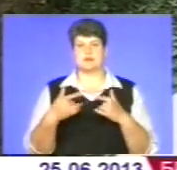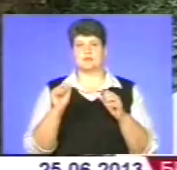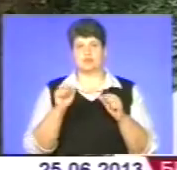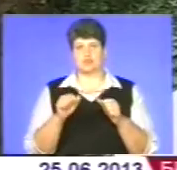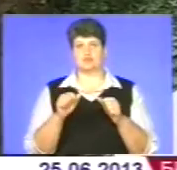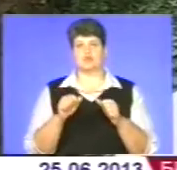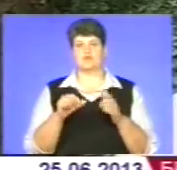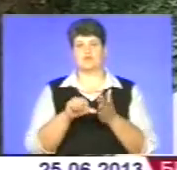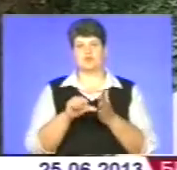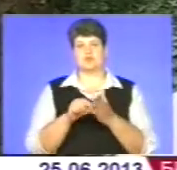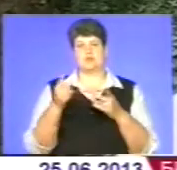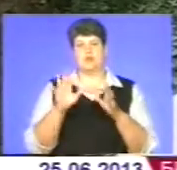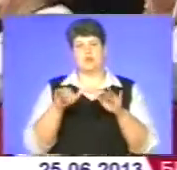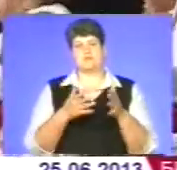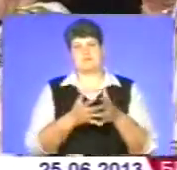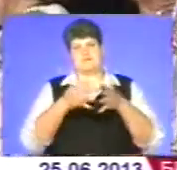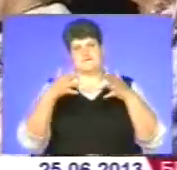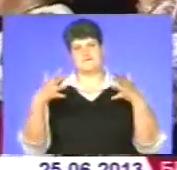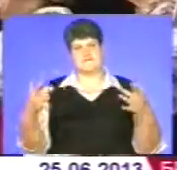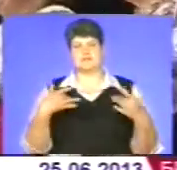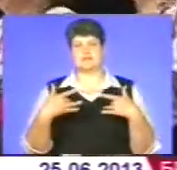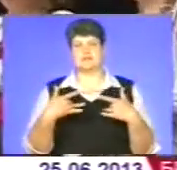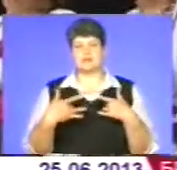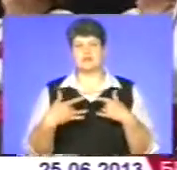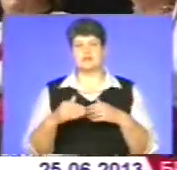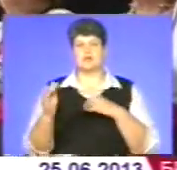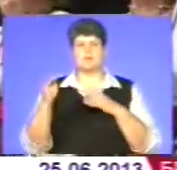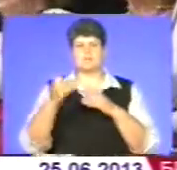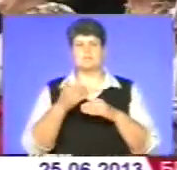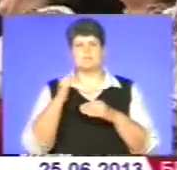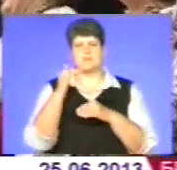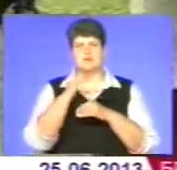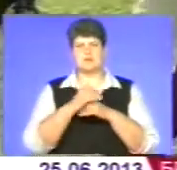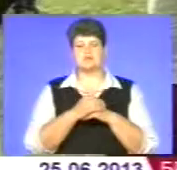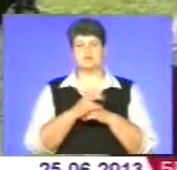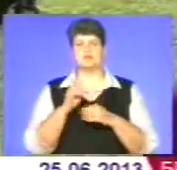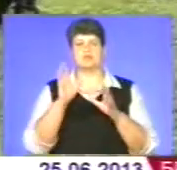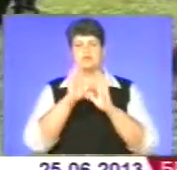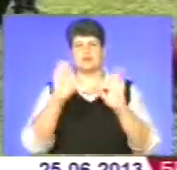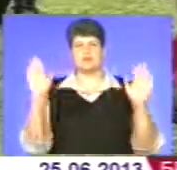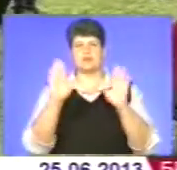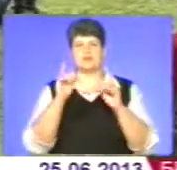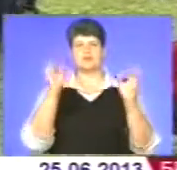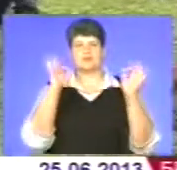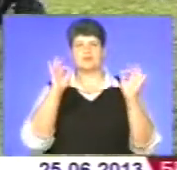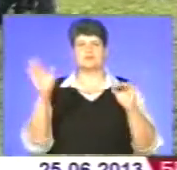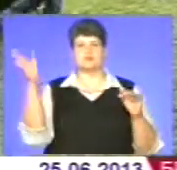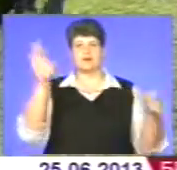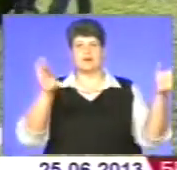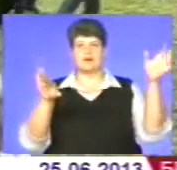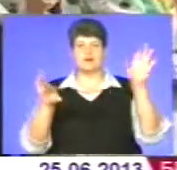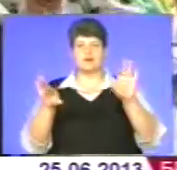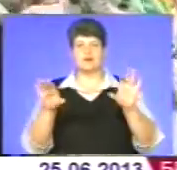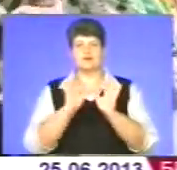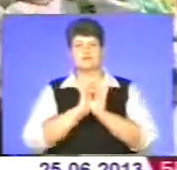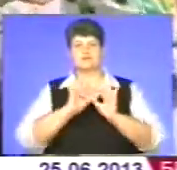на цій великій сцені на братині. До пізнього вечора не стихала пісня братини. І музика гір величного Данилівграду ще